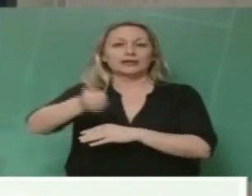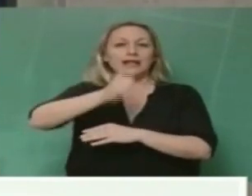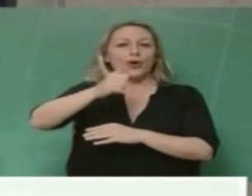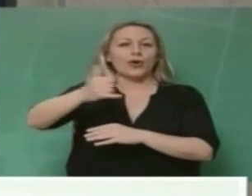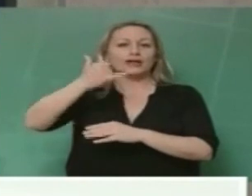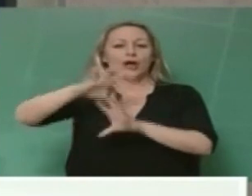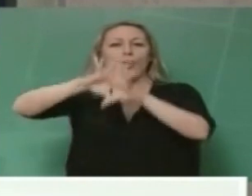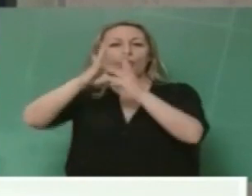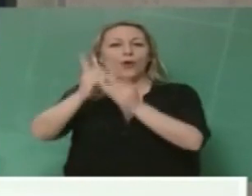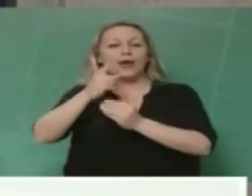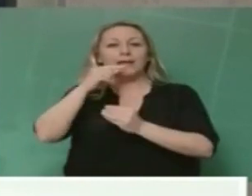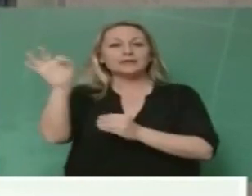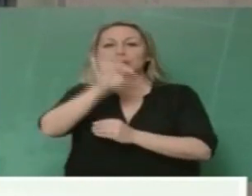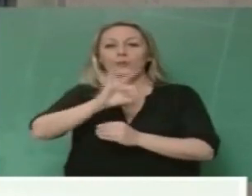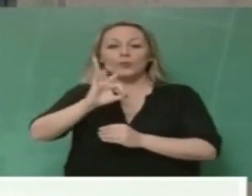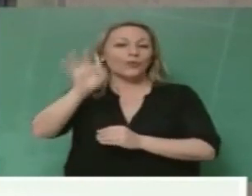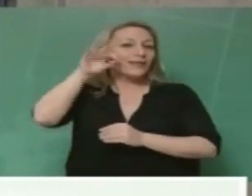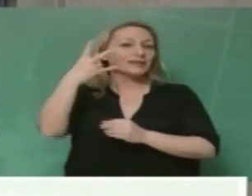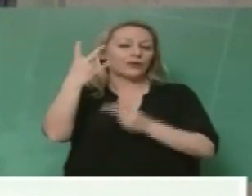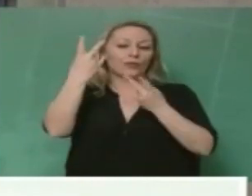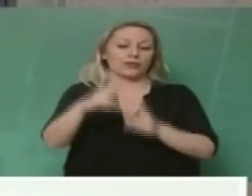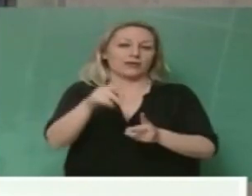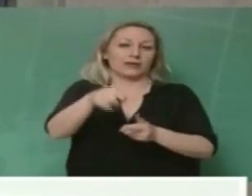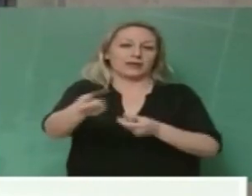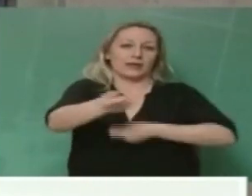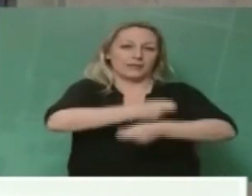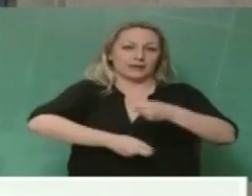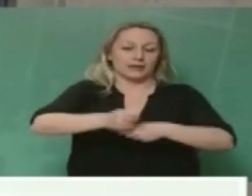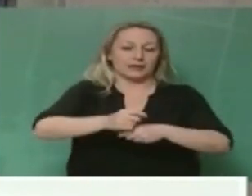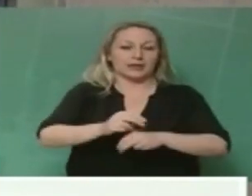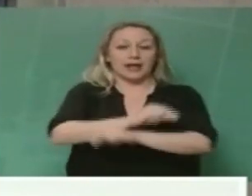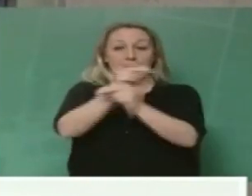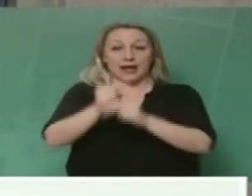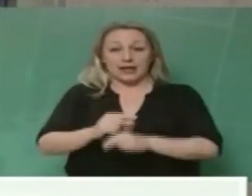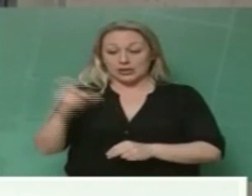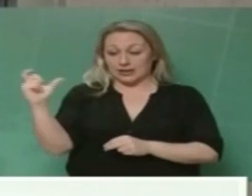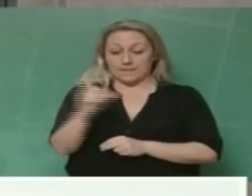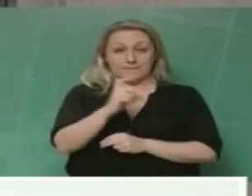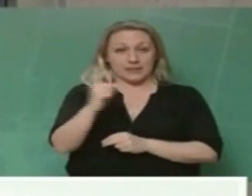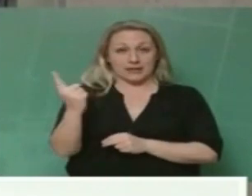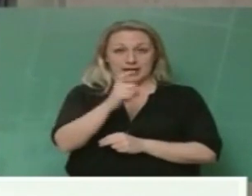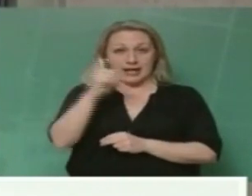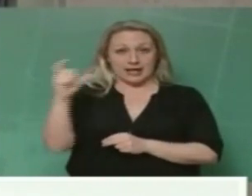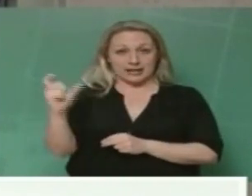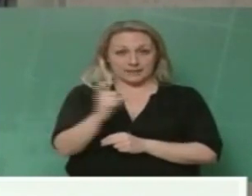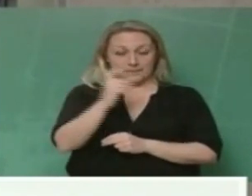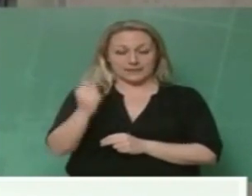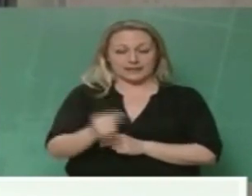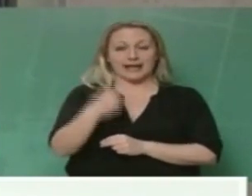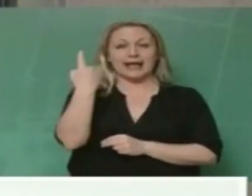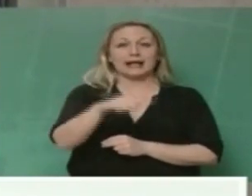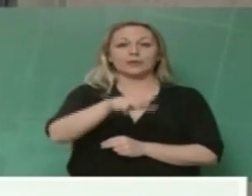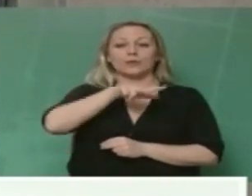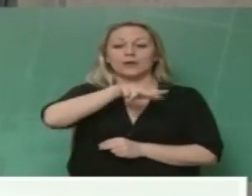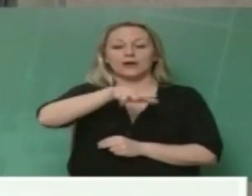να μην τα αφήνει στην πόλη Όταν λοιπόν έχουμε μία ομάδα ανθρώπων οι οποίοι αφήνουν 100 εκατομμύρια το μήνα Κάνετε το εργασμό να δείτε είναι ένα τρένο